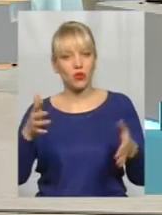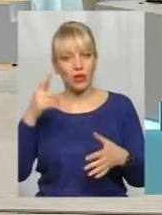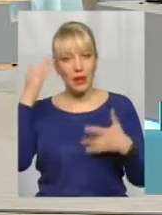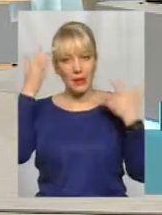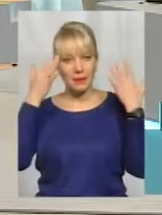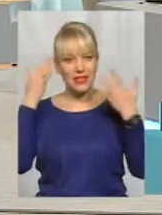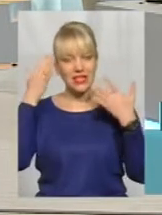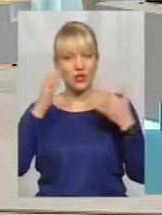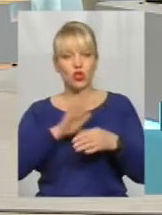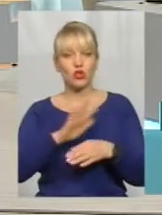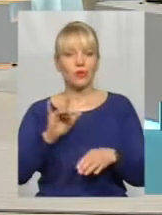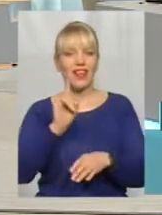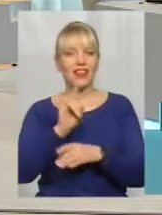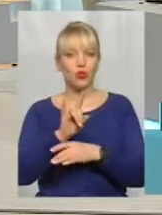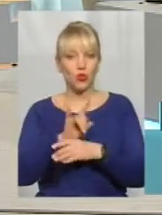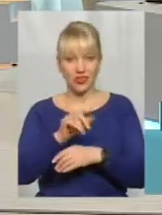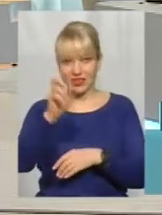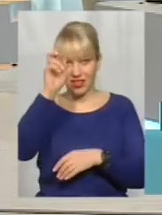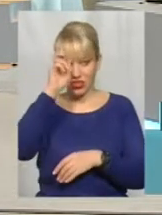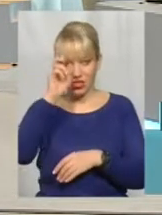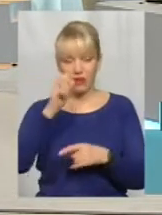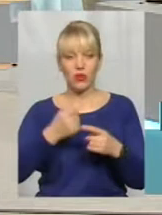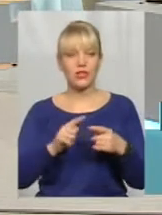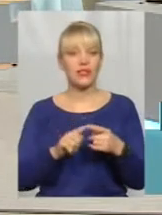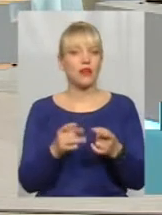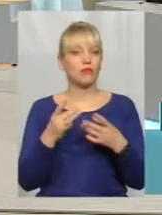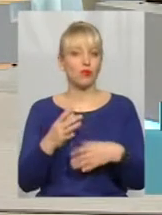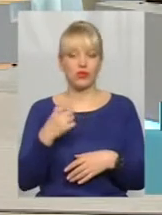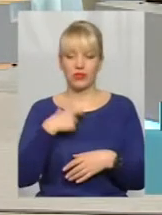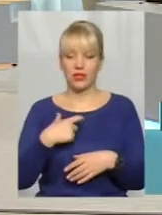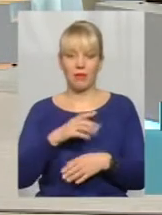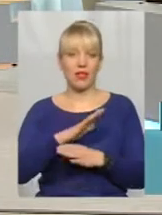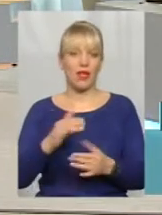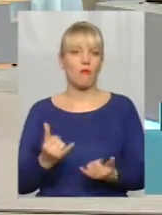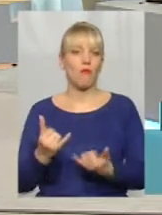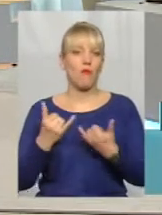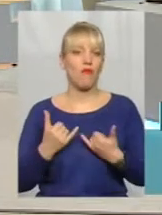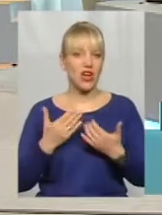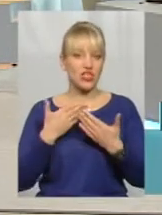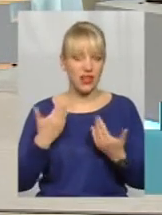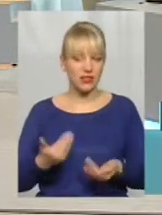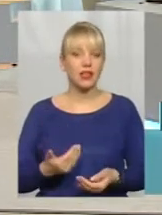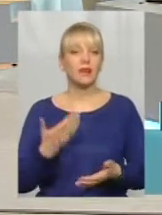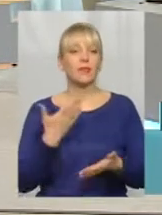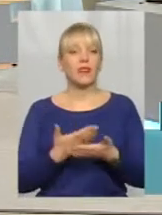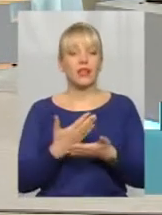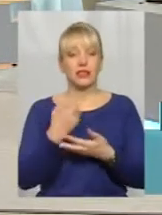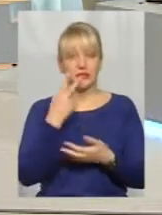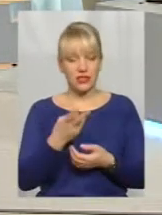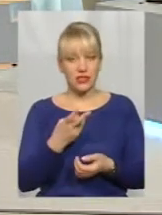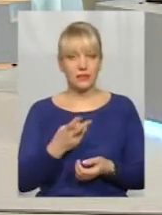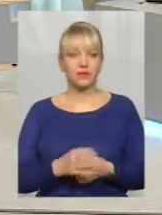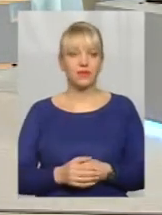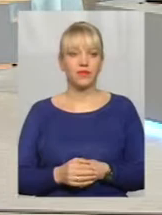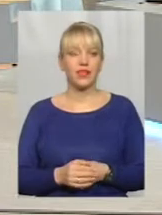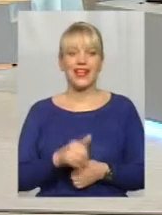що не надурити державу, це просто себе не поважати. Віддивіться. І